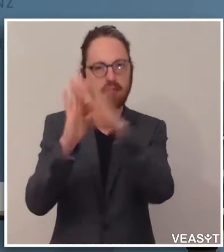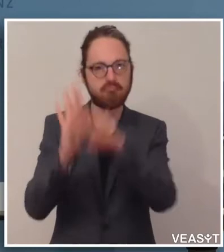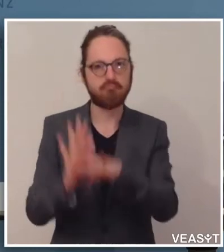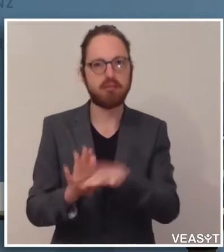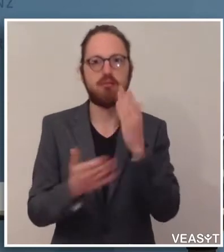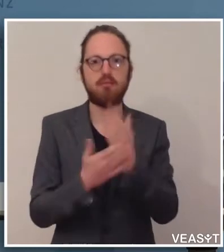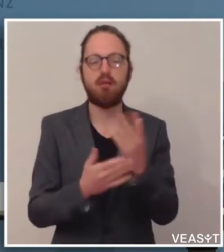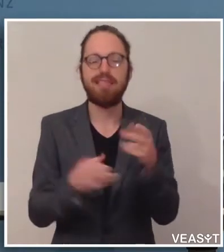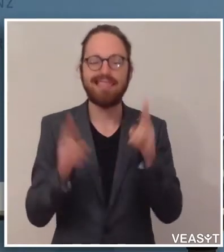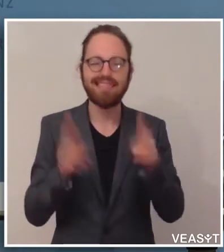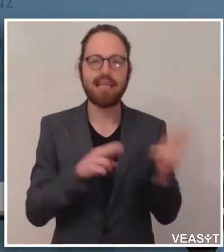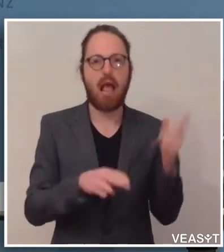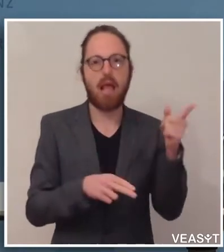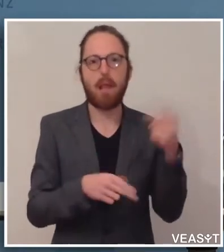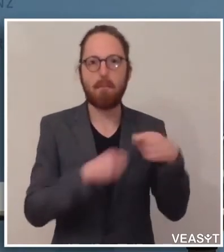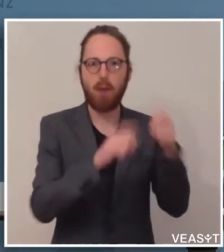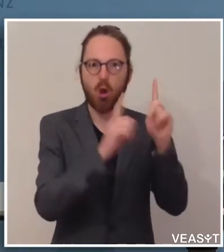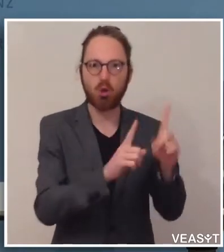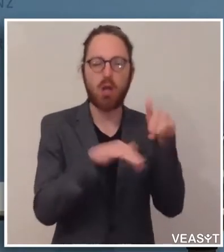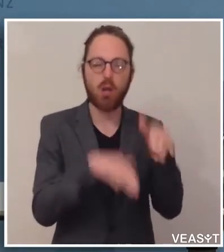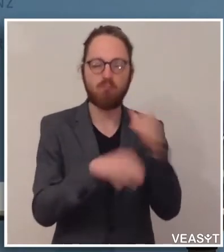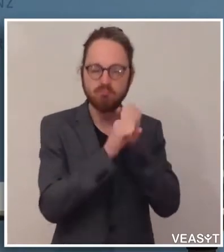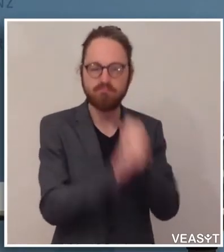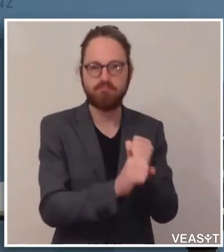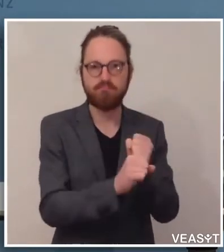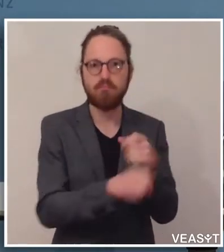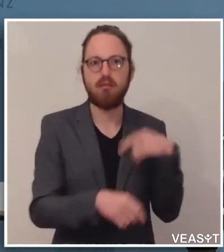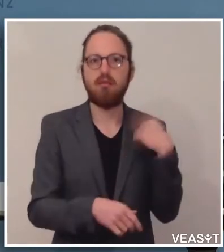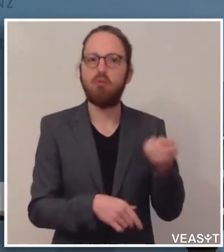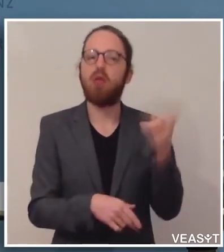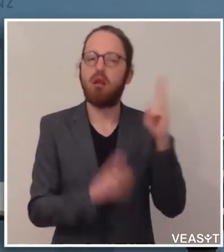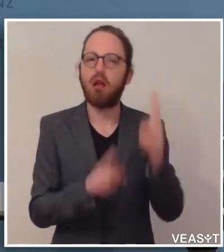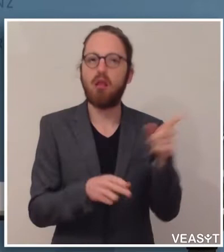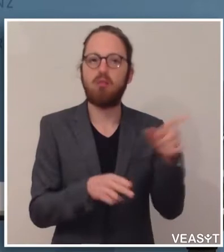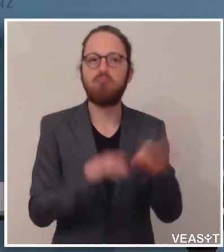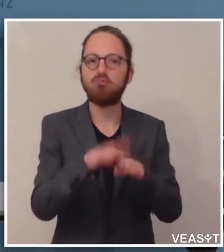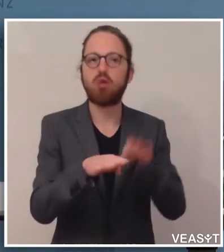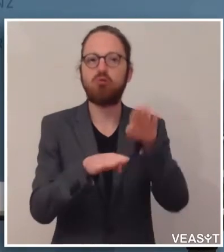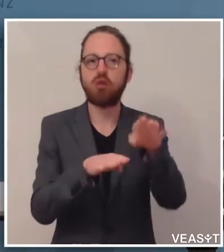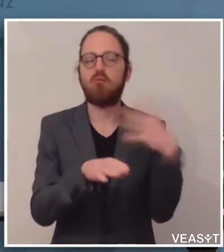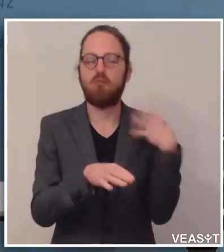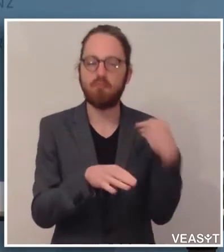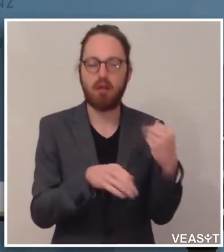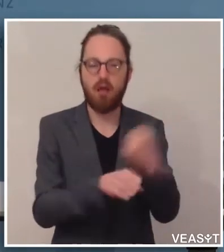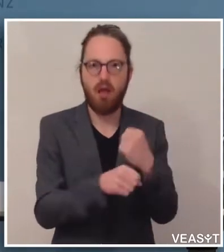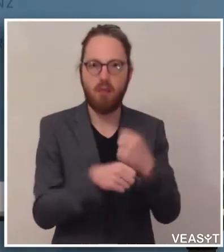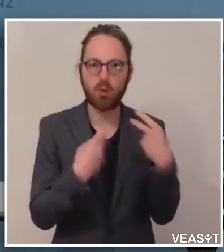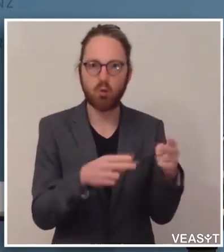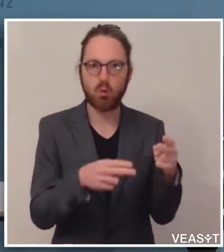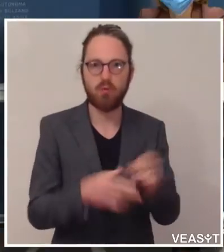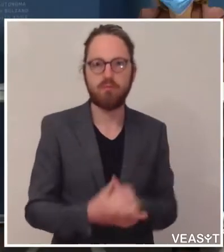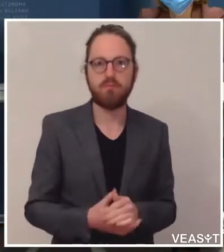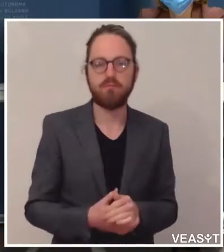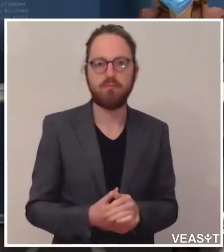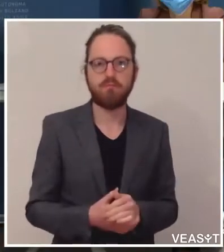genau eingehalten werden, aber damit kann man eben wieder Schritt für Schritt Tätigkeit aufnehmen. Ein letztes noch, und dann